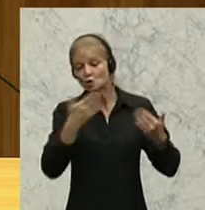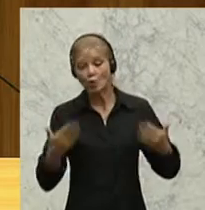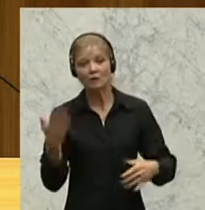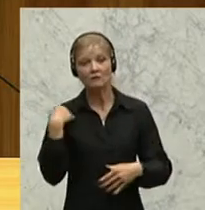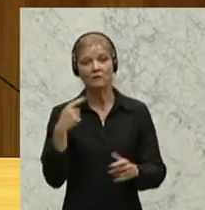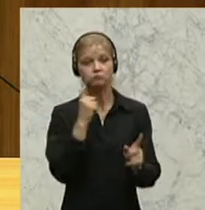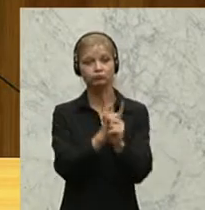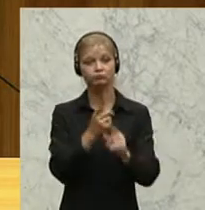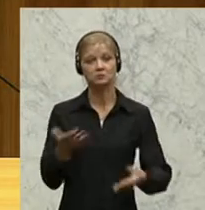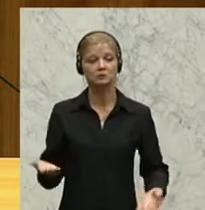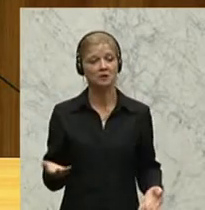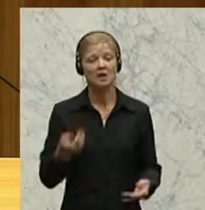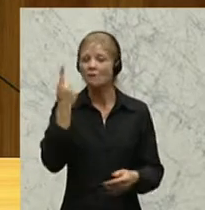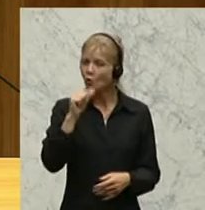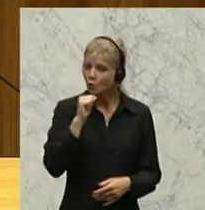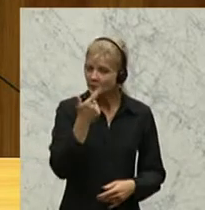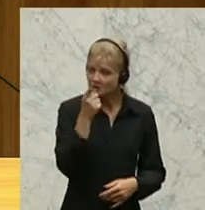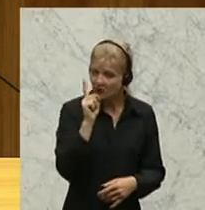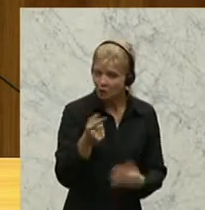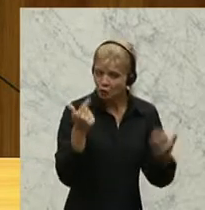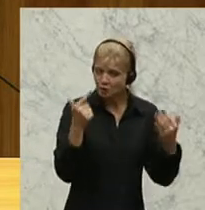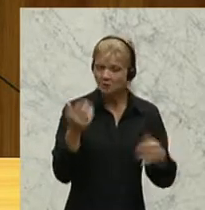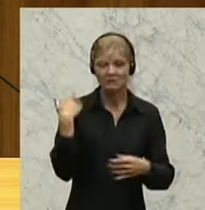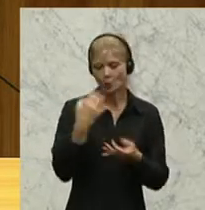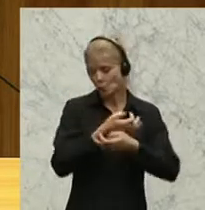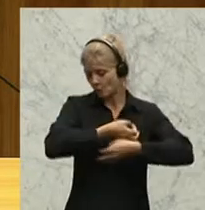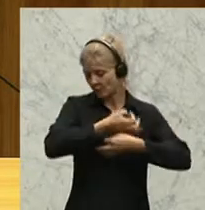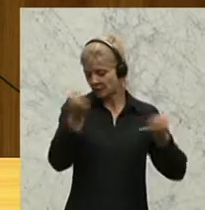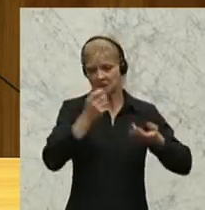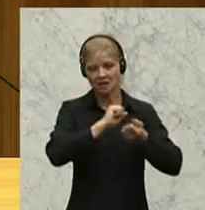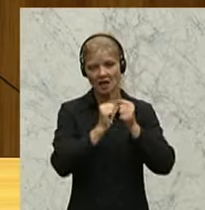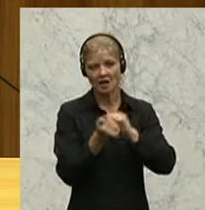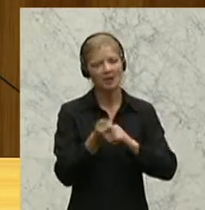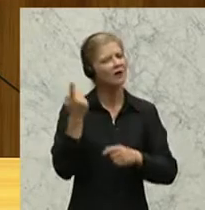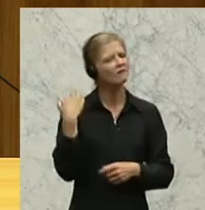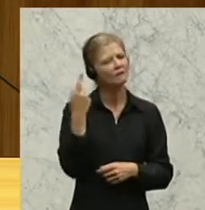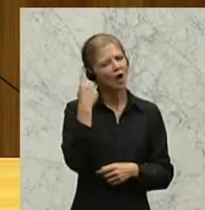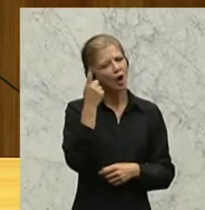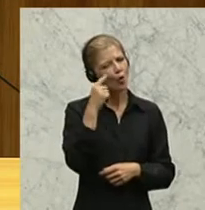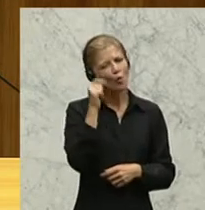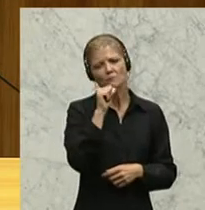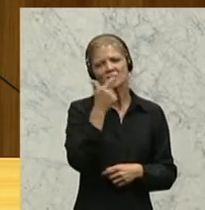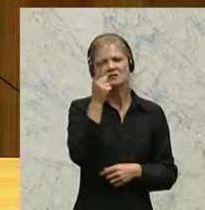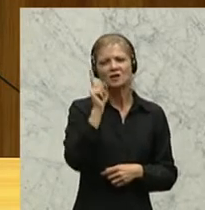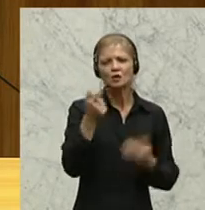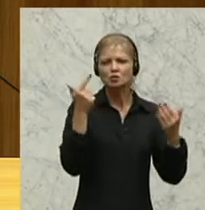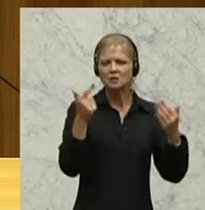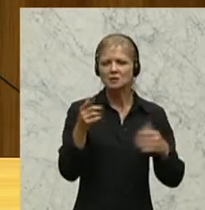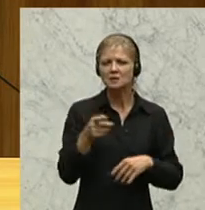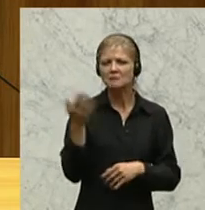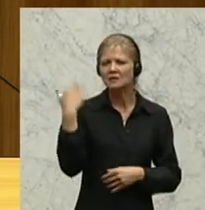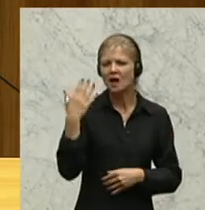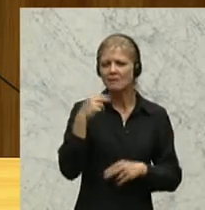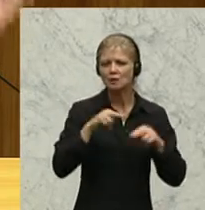Sie noch nicht 2007, da hat sich nichts verändert, warum haben Sie 2007 den nahmaligen Bundesminister